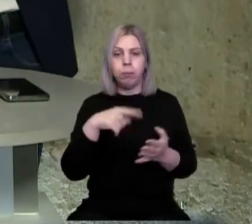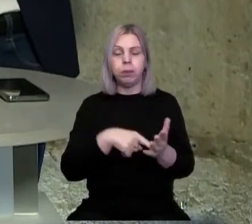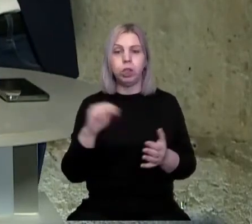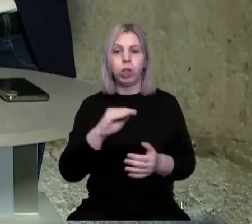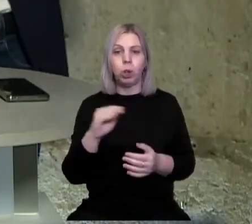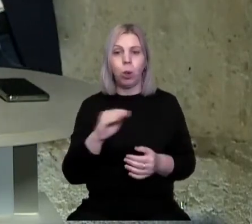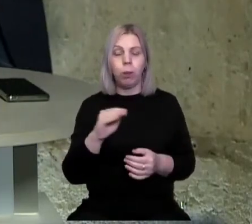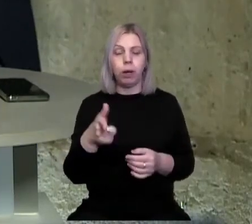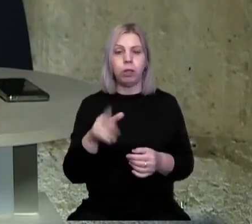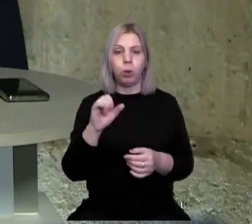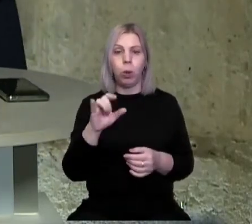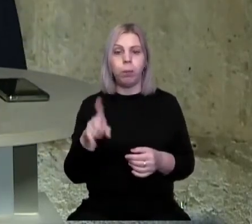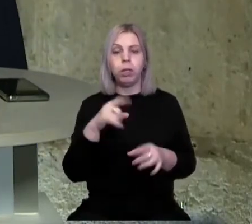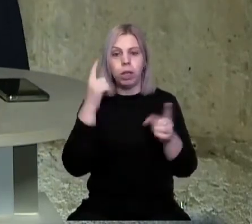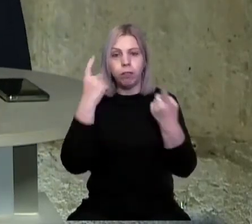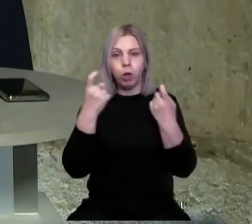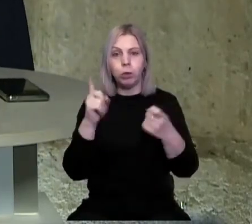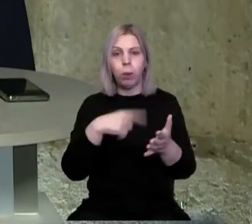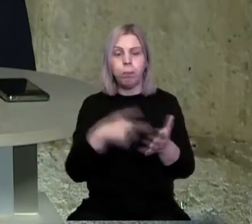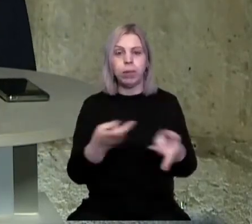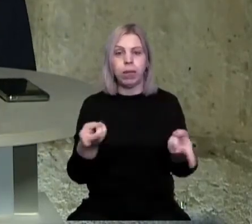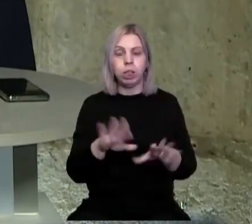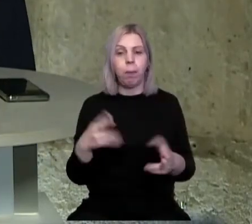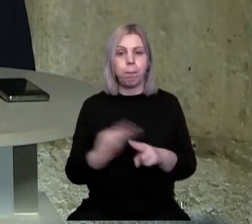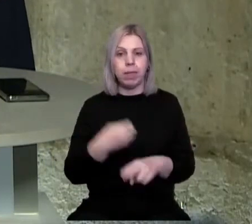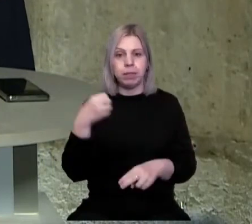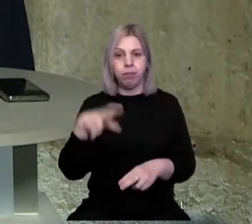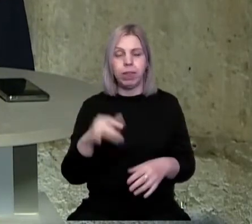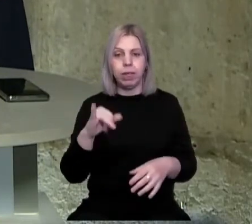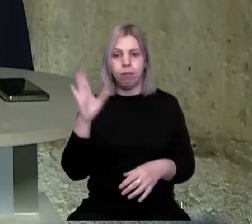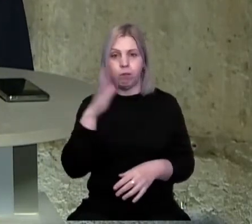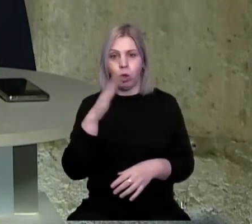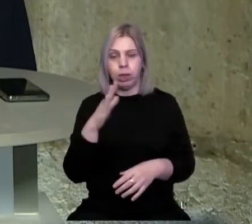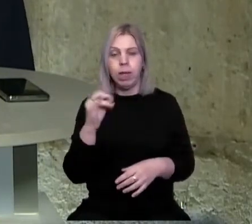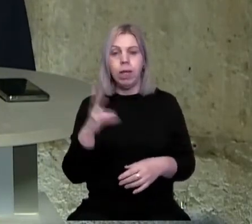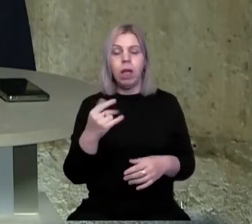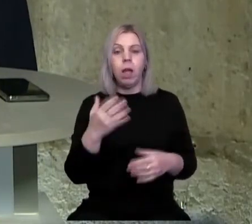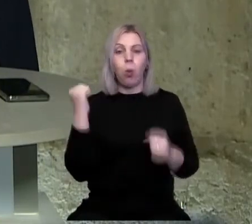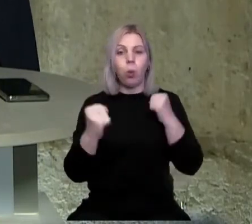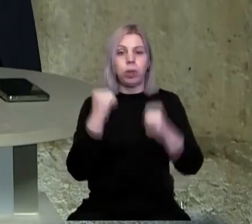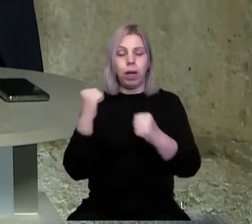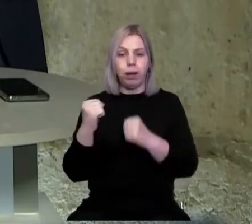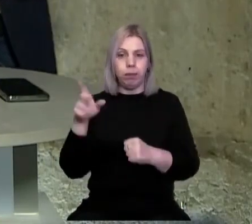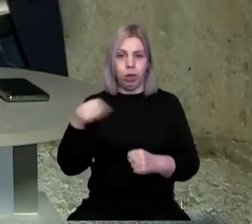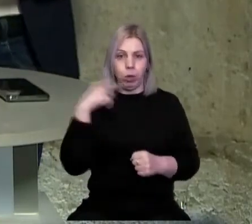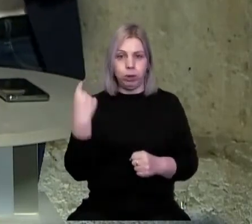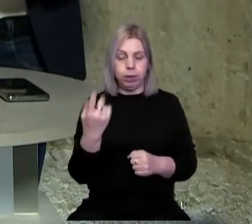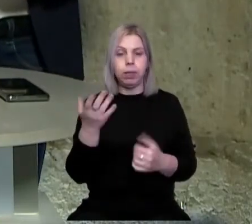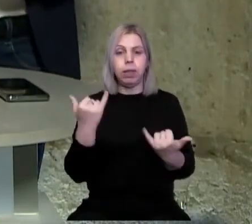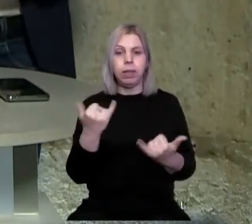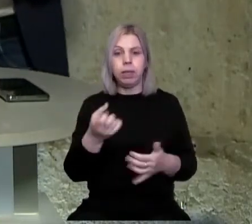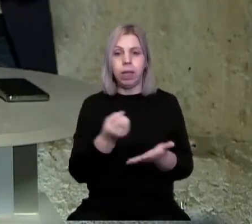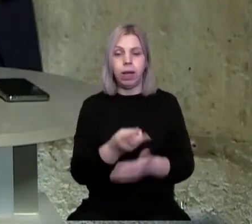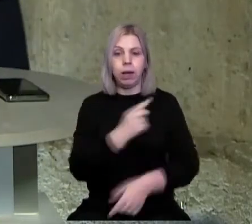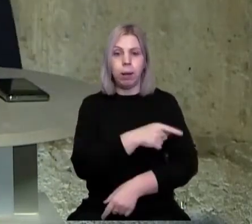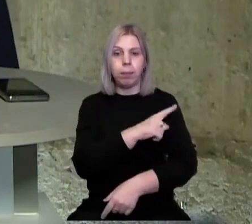Житомира Сергій Сухомлин також інформує, що місто залишилося без свікла та води внаслідок ударів окупантів. Нині